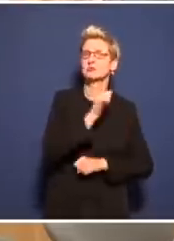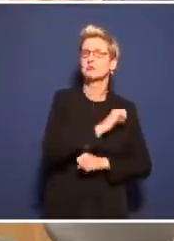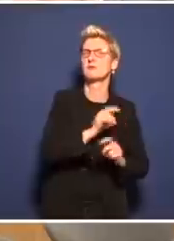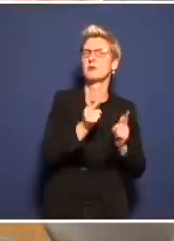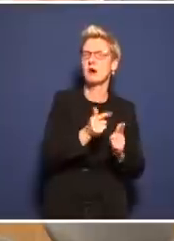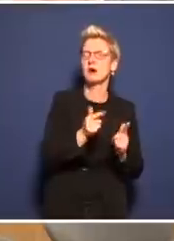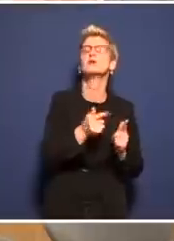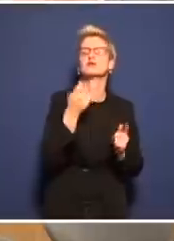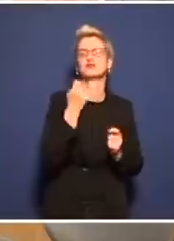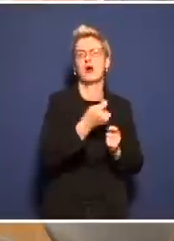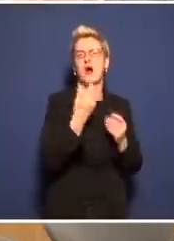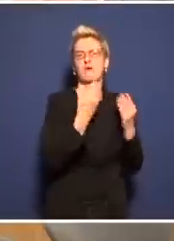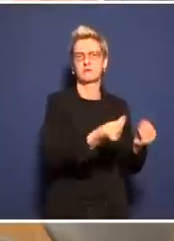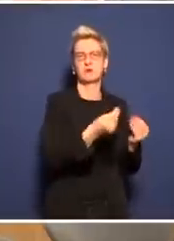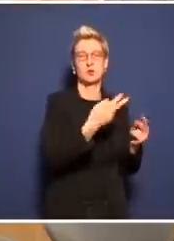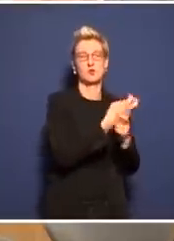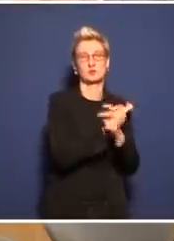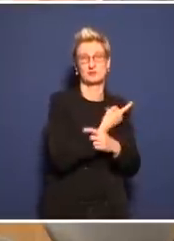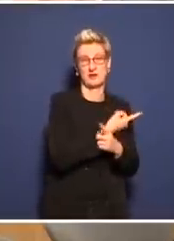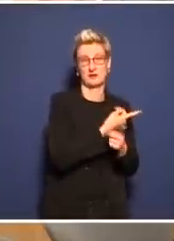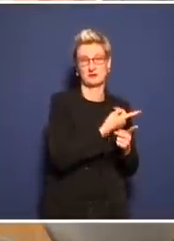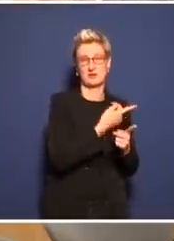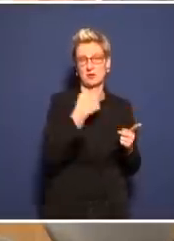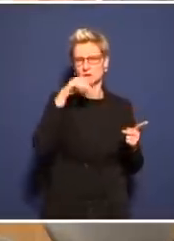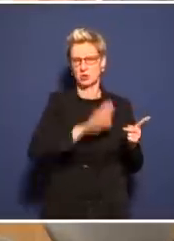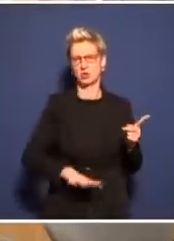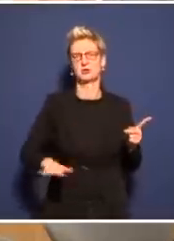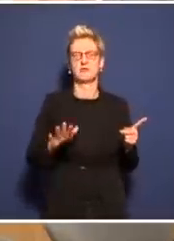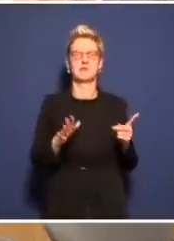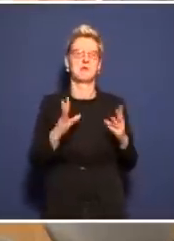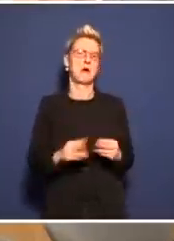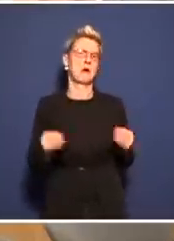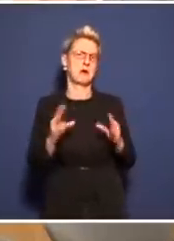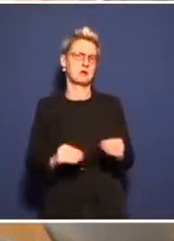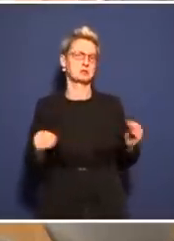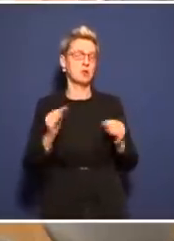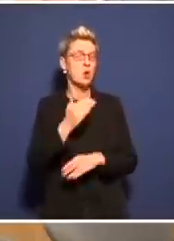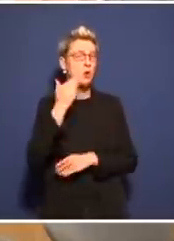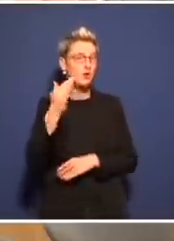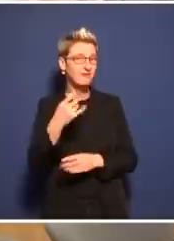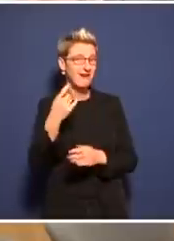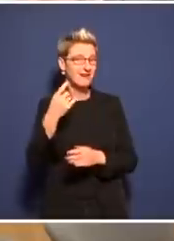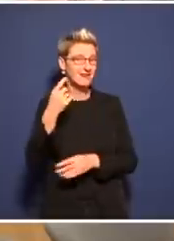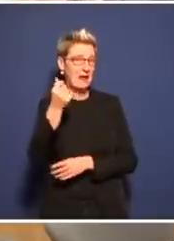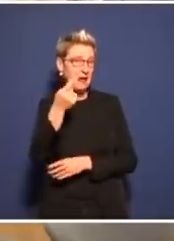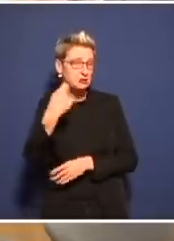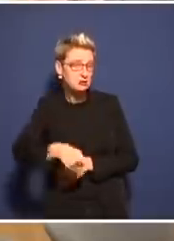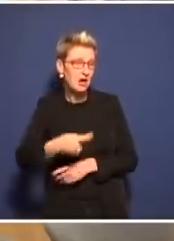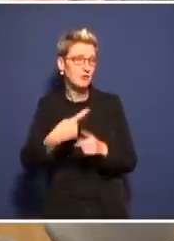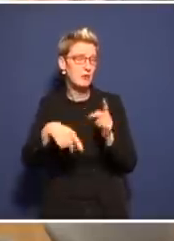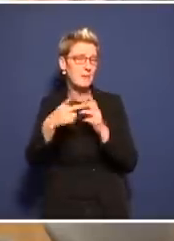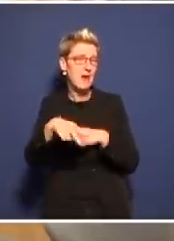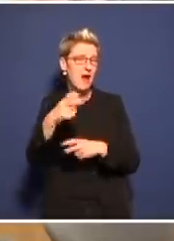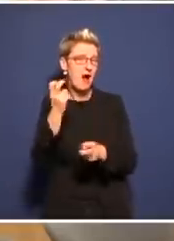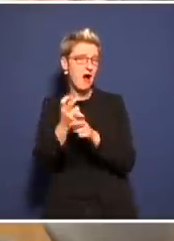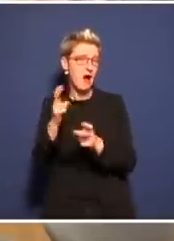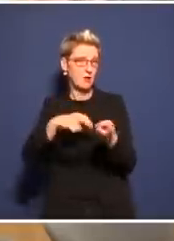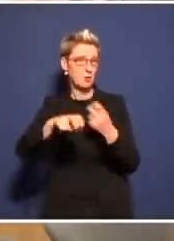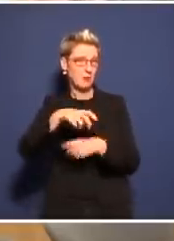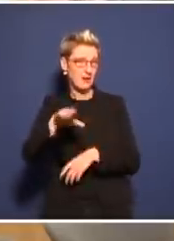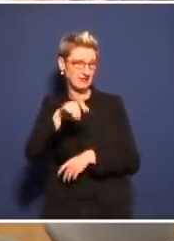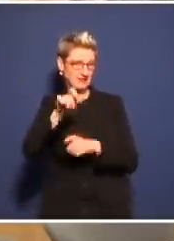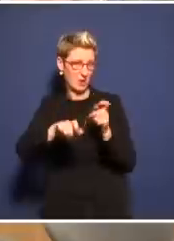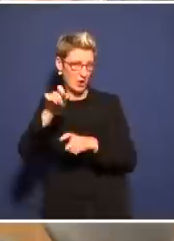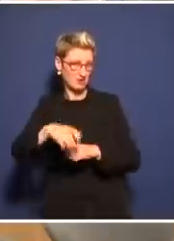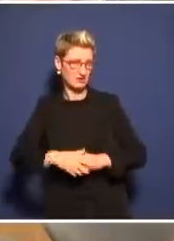Sie diese Sache? Gibt es irgendwann Geldstrafe oder ein bisschen stärker, weil diese Krise